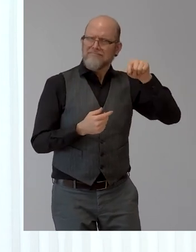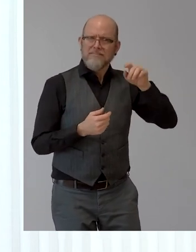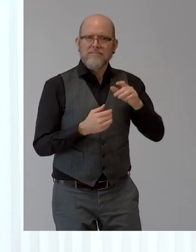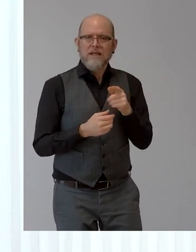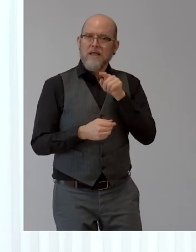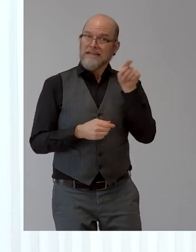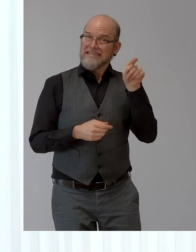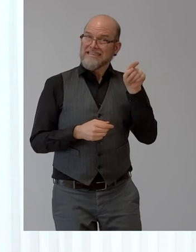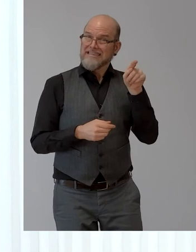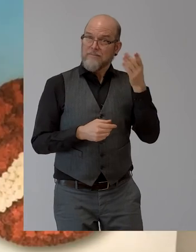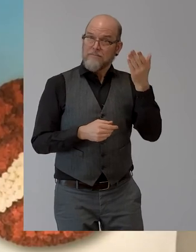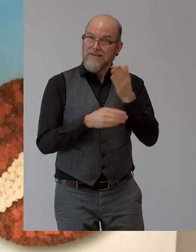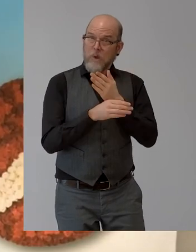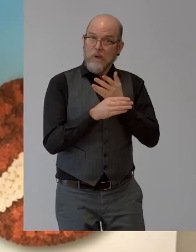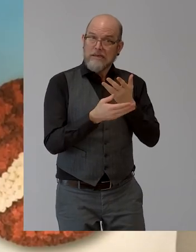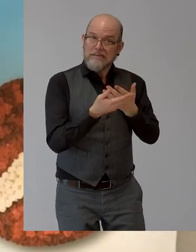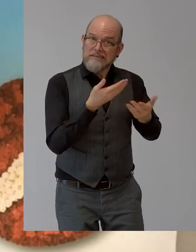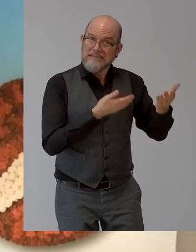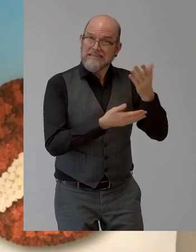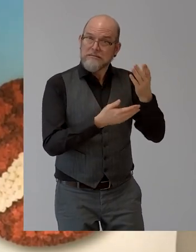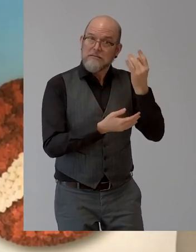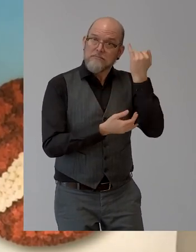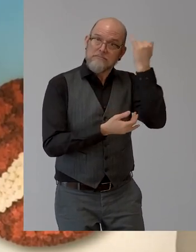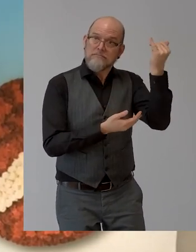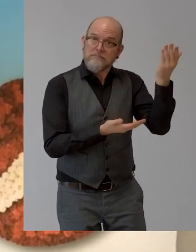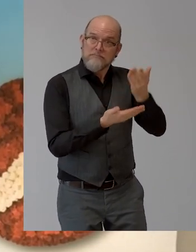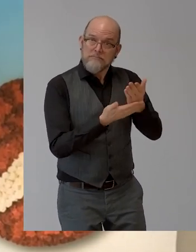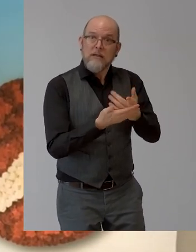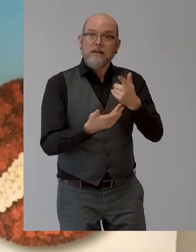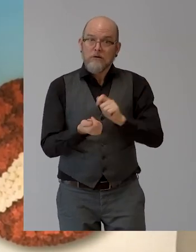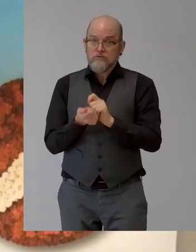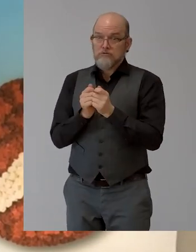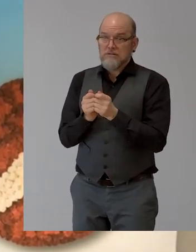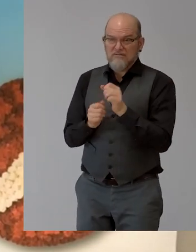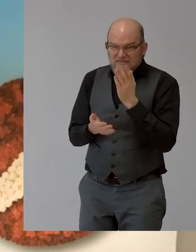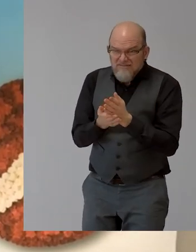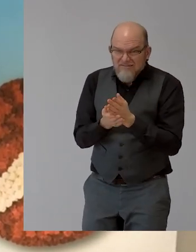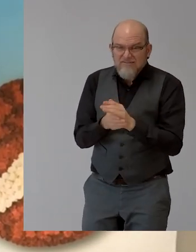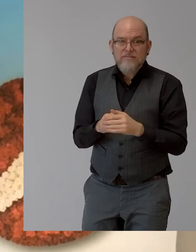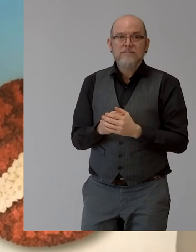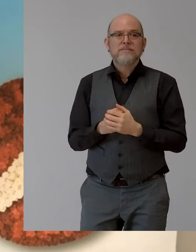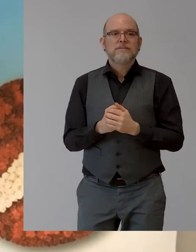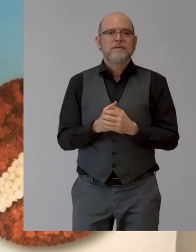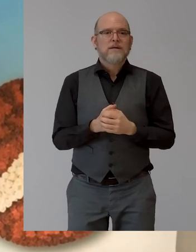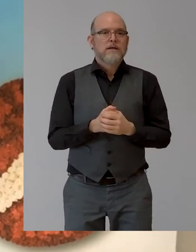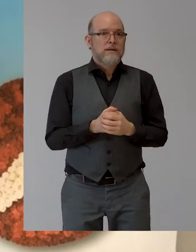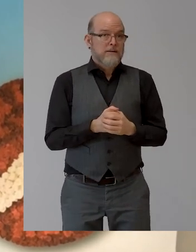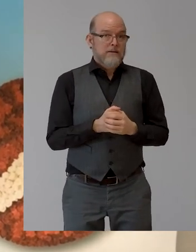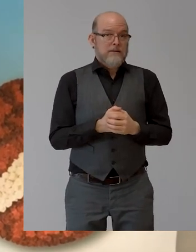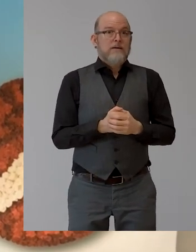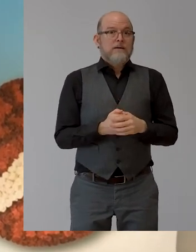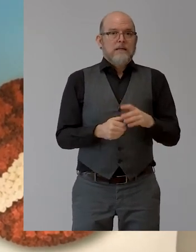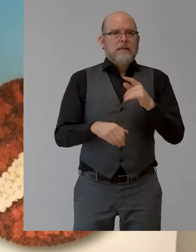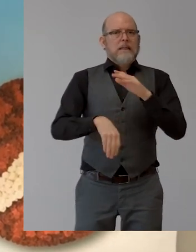in these groups? So, I think here, and I know we have restricted time, because I